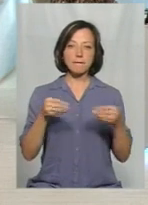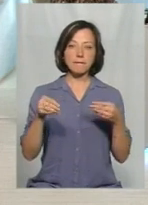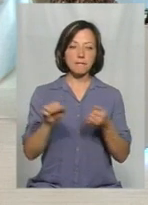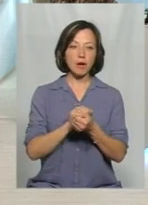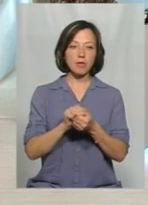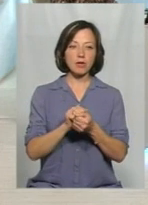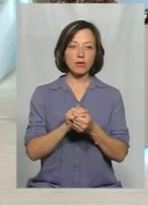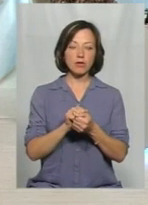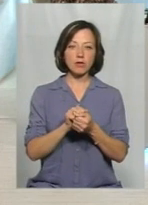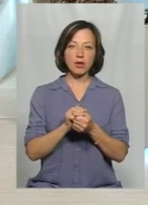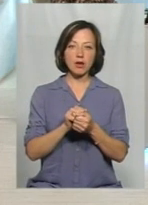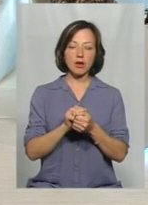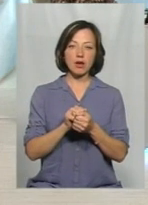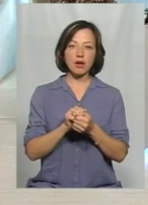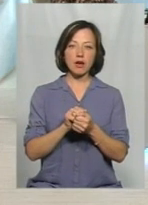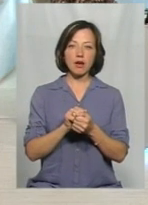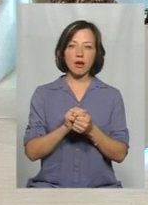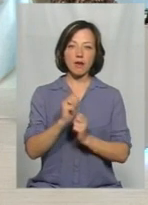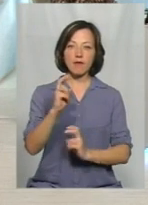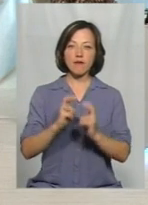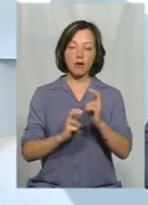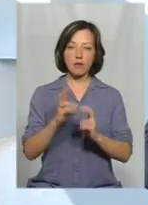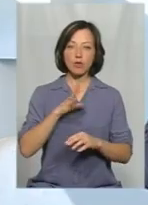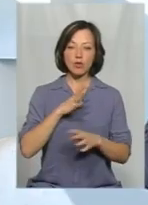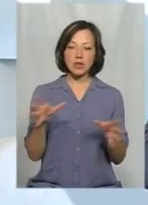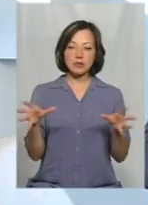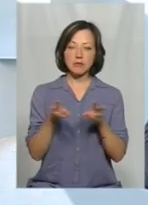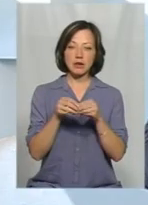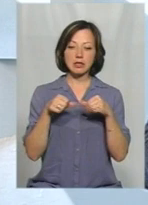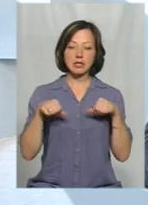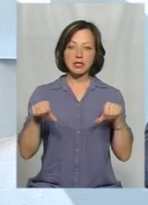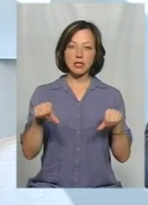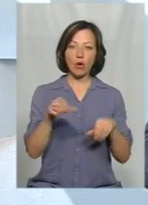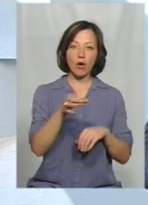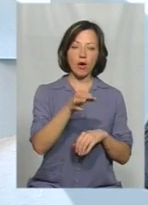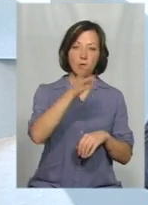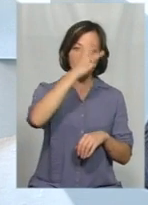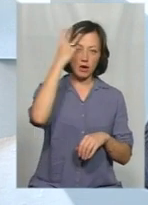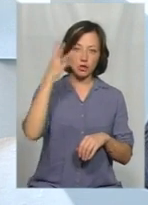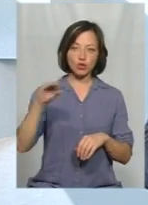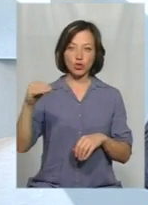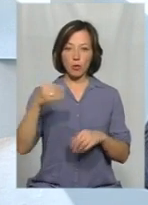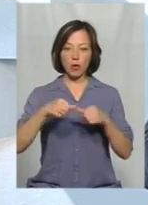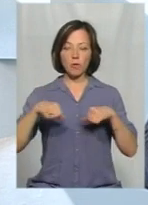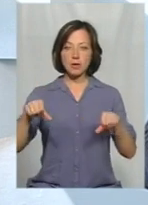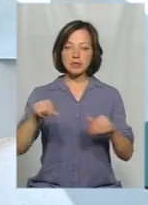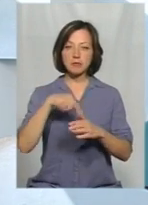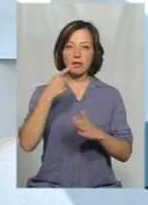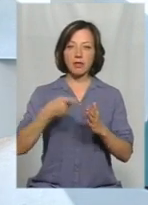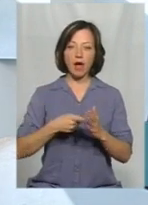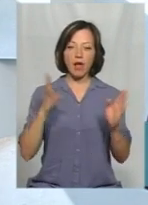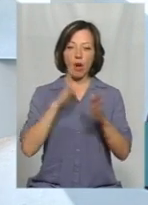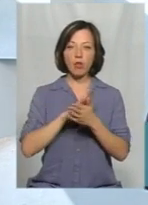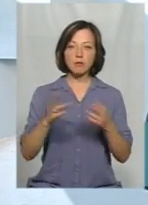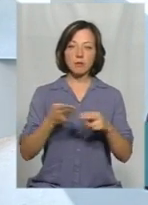спільне засідання Хмельницької та Житомирської регіональної комісії з питань техногенної екологічної безпеки та незвичайних ситуацій.